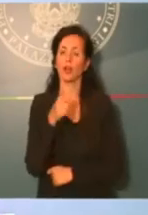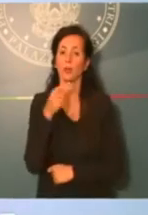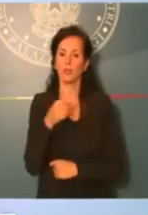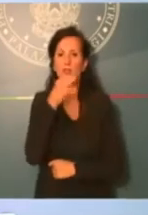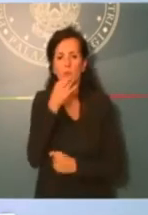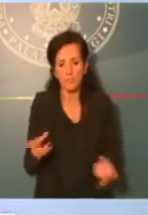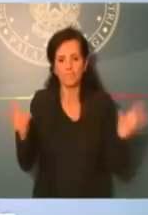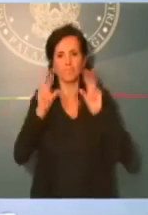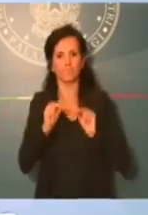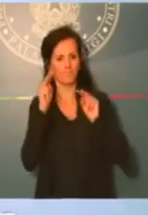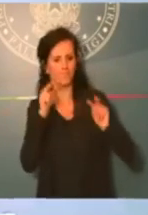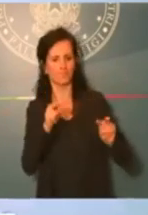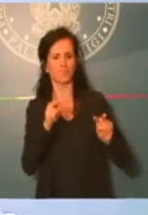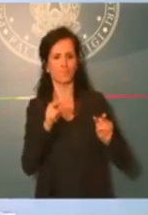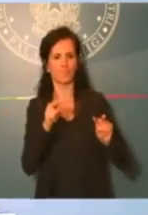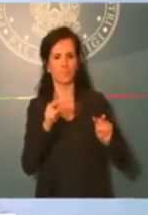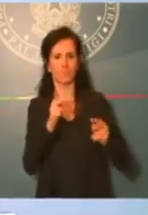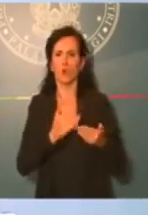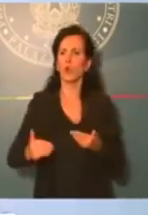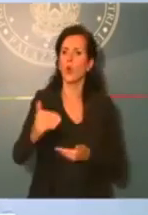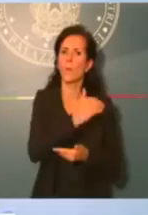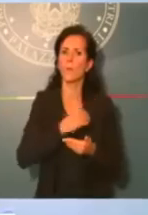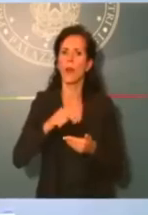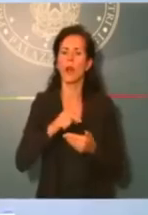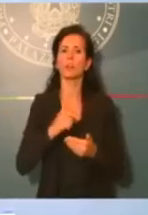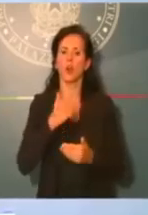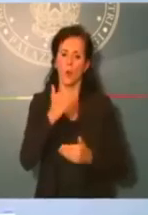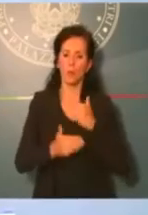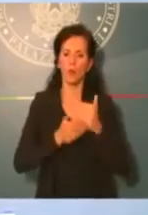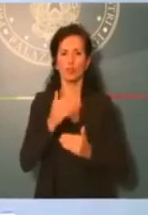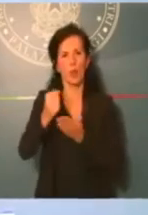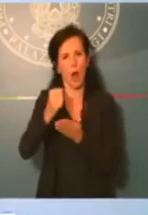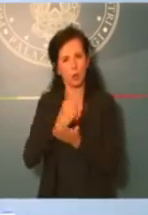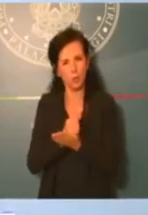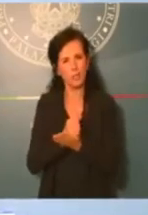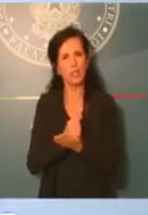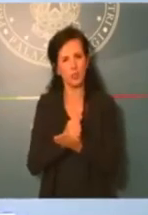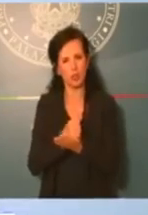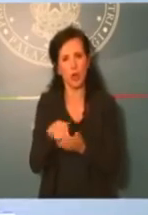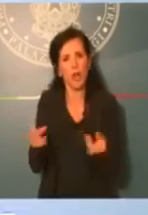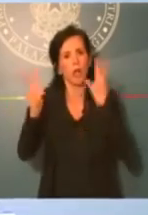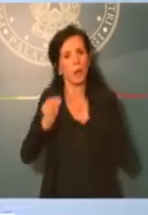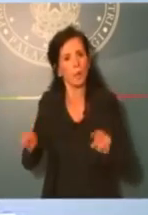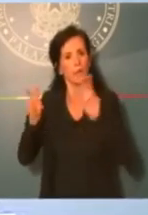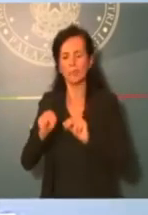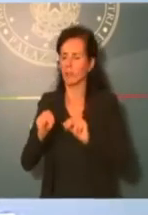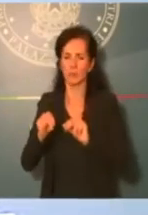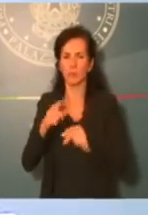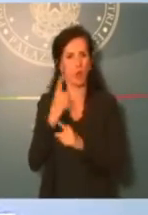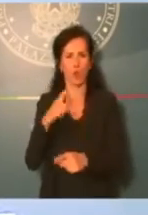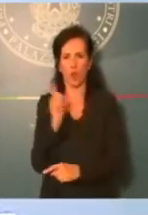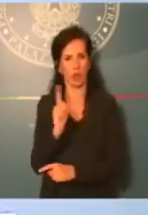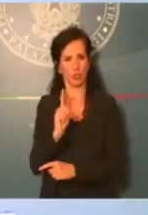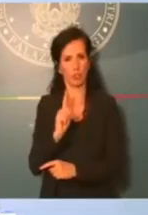e andremo a semplificare tutte quelle procedure di autorizzazione che sono repetitive e che non sono necessarie e che non devono diventare